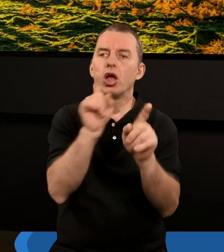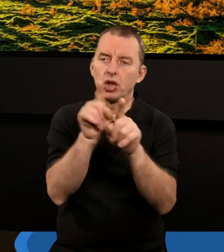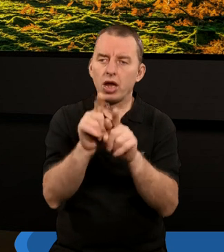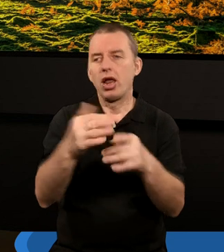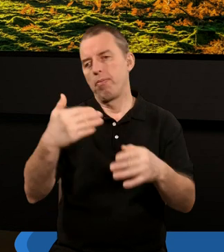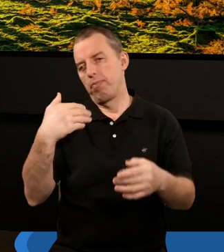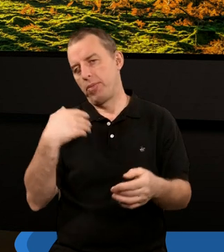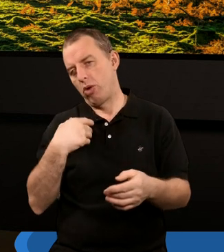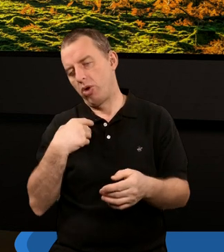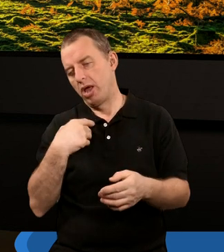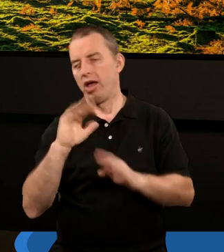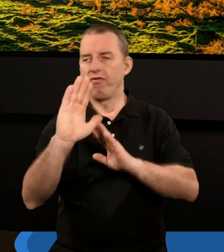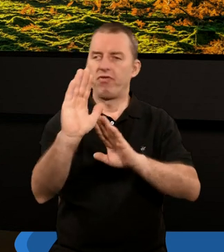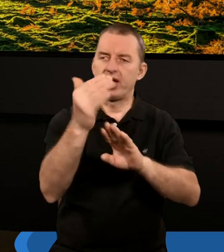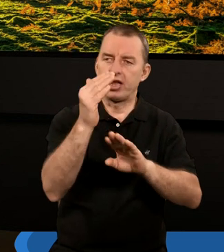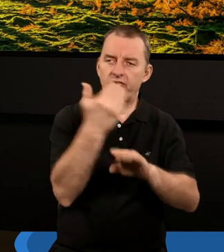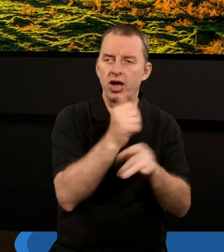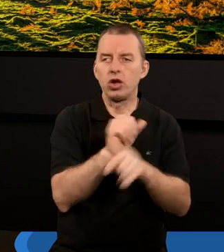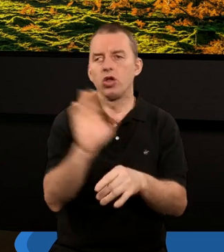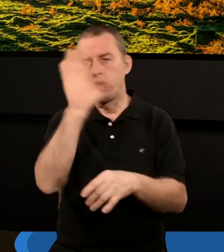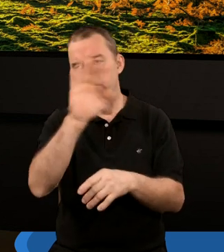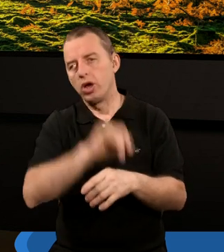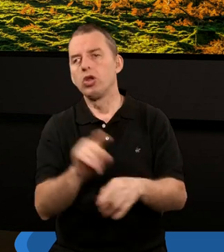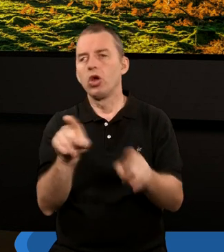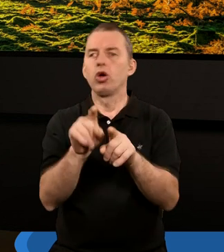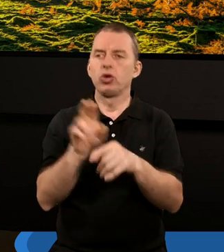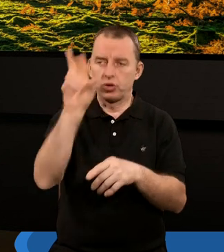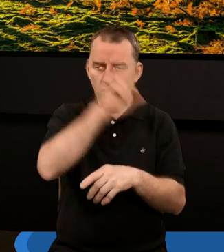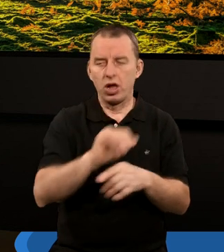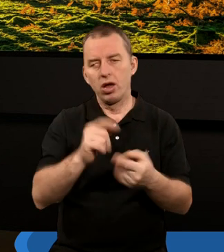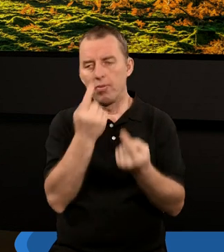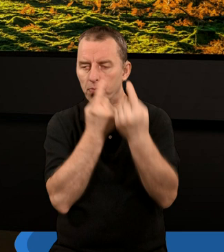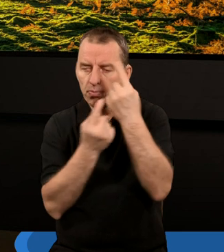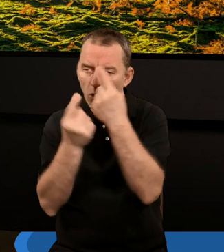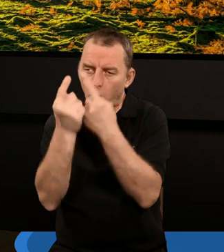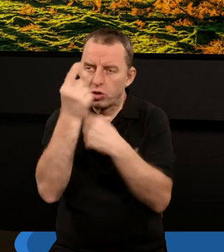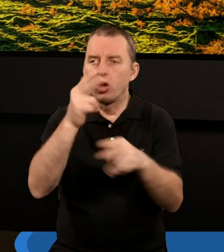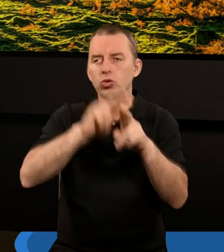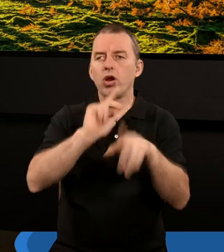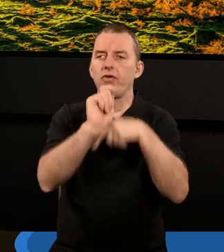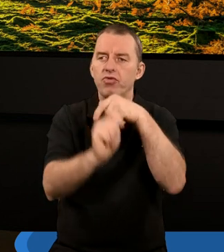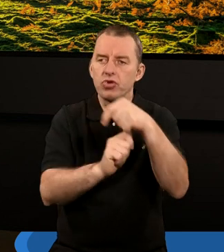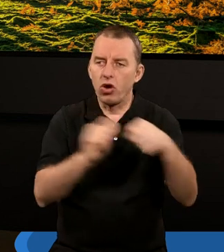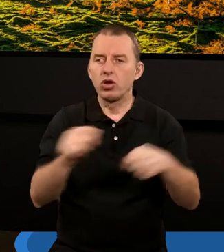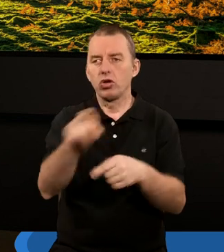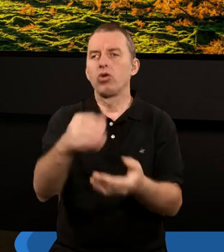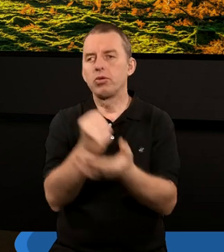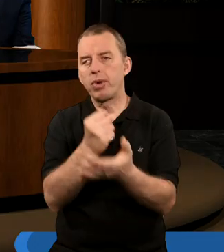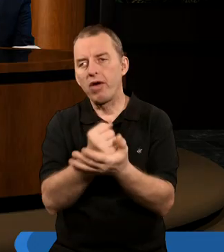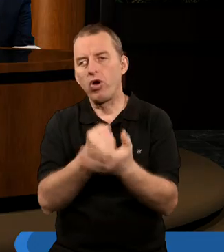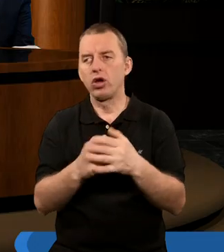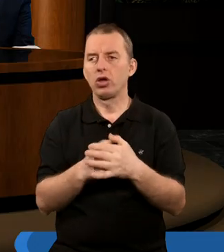było jakieś wezwanie do Boga? Czy kojarzycie tutaj jakiś motyw, który może wiązać się z tą kwestią?